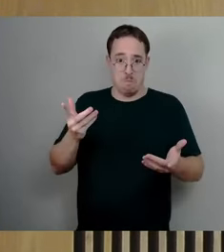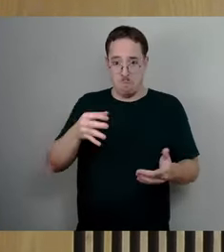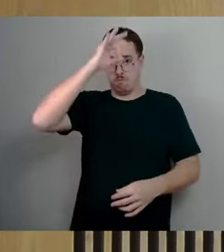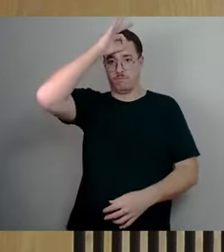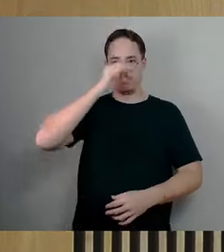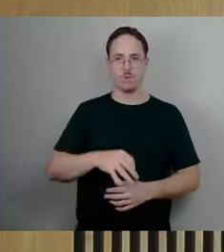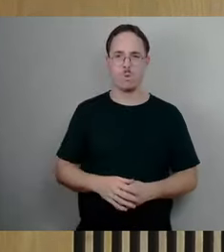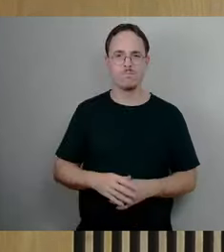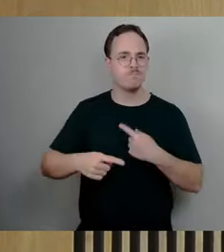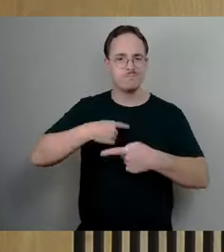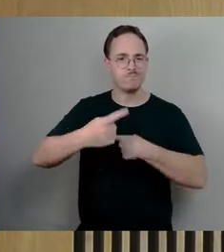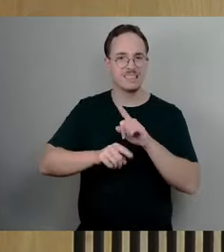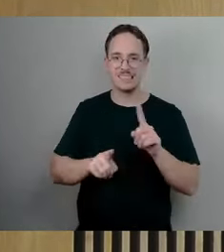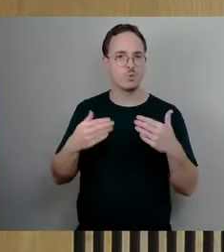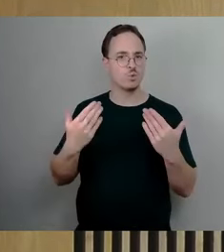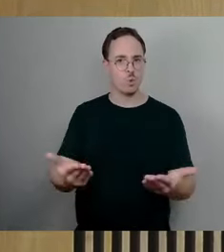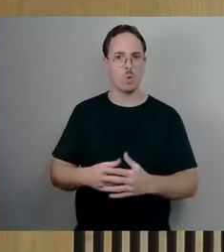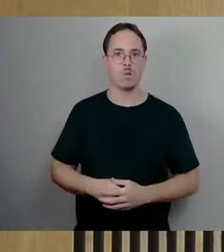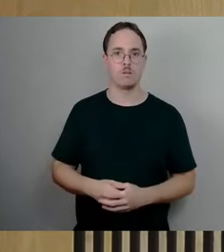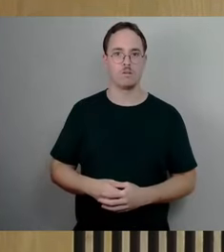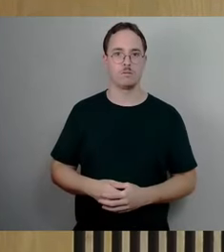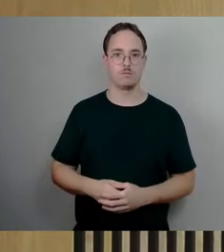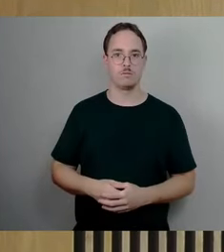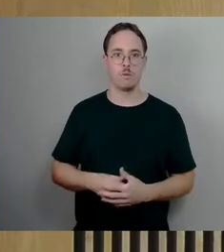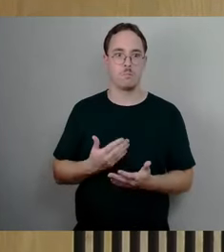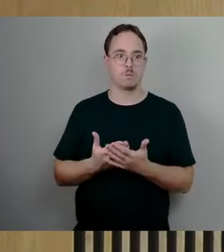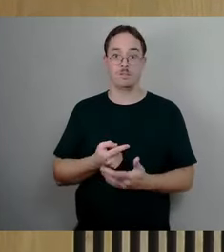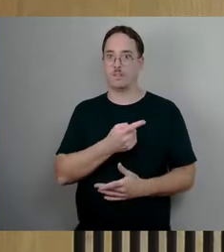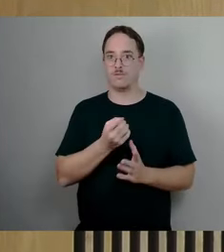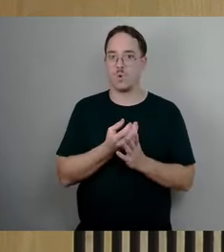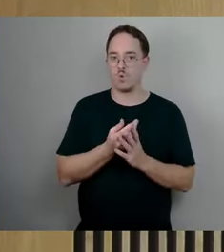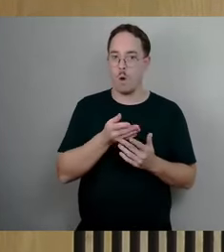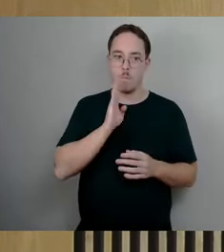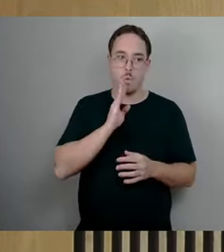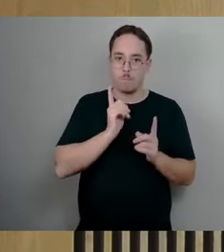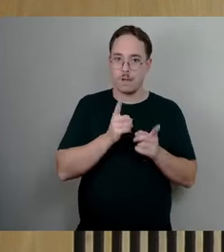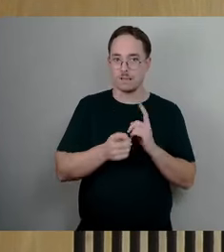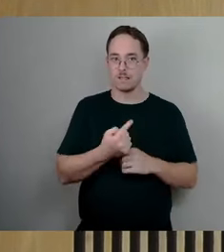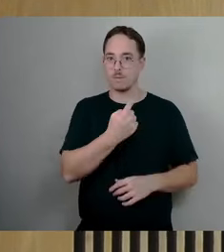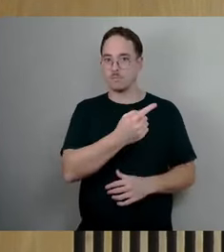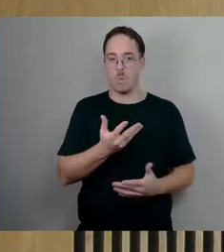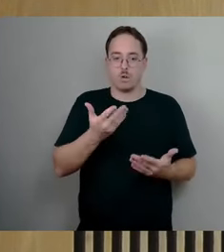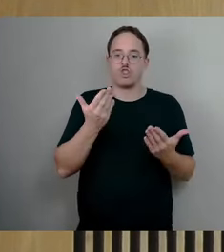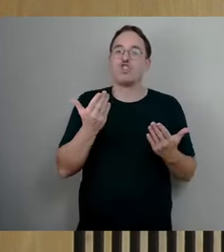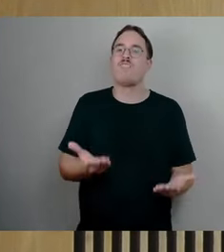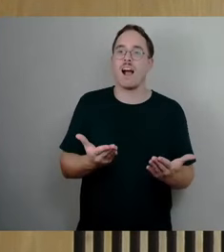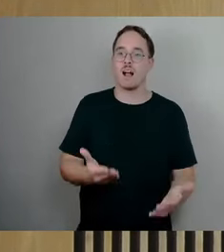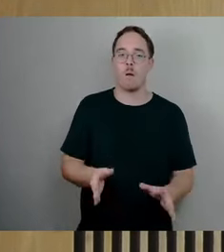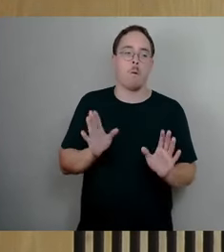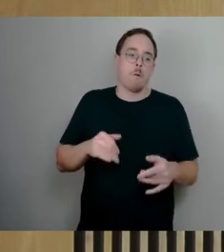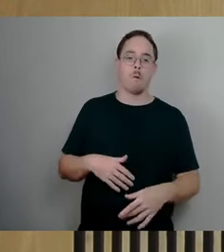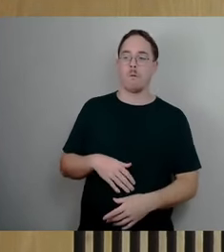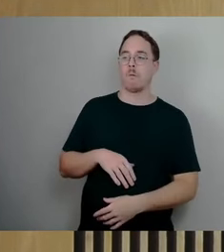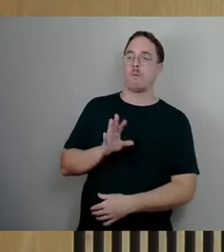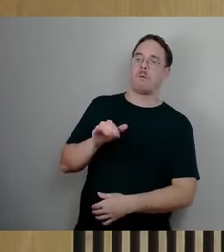entweder ist unsere Kulturbürgermeisterin unfassbar schwach, dass sich das gefallen lässt, ansonsten kann das so nicht sein, weil das